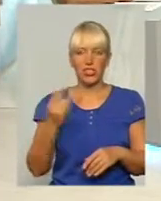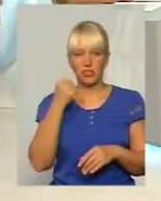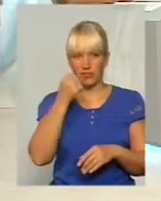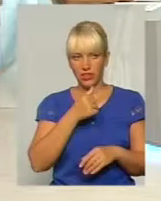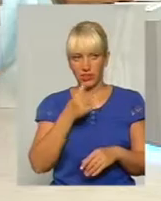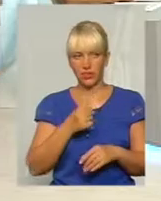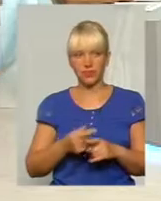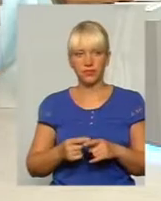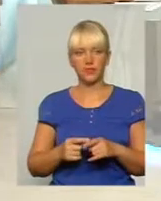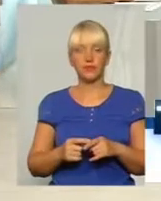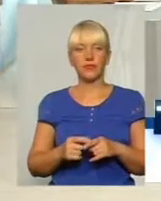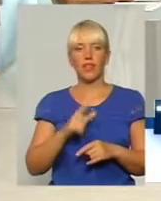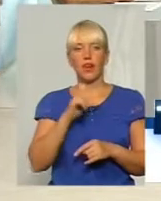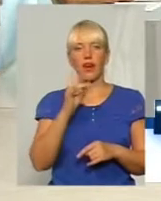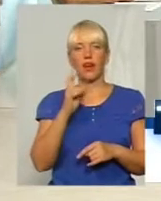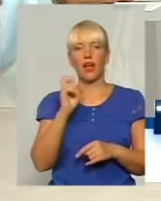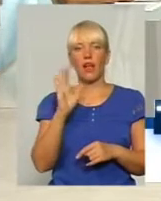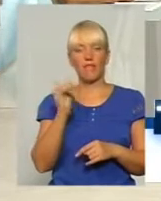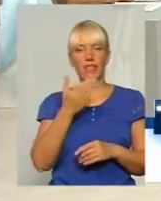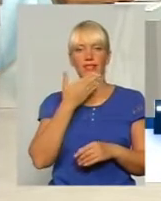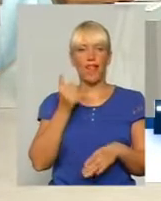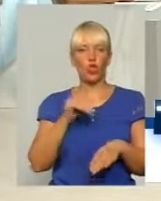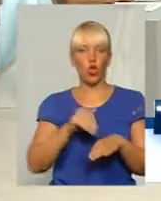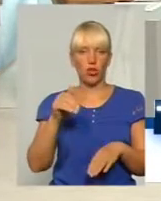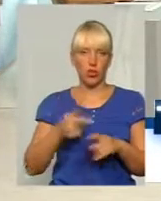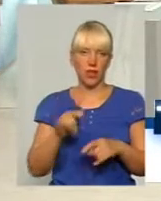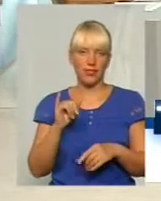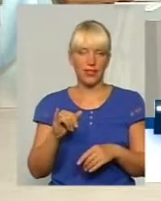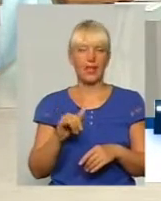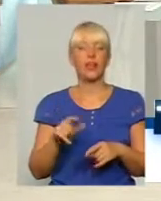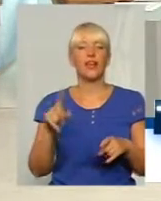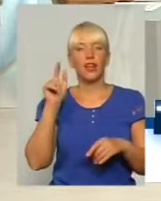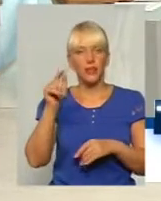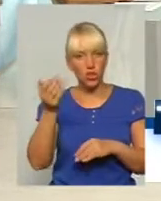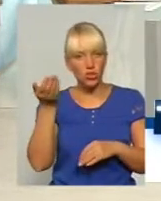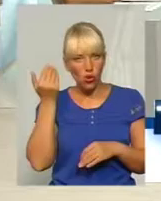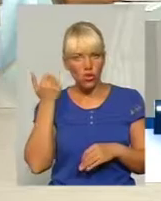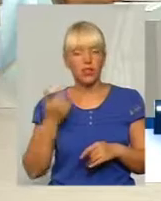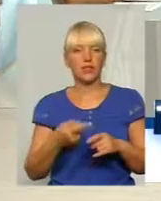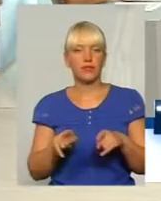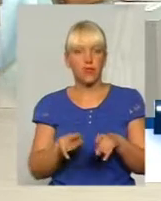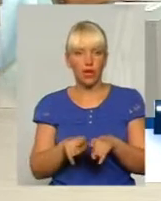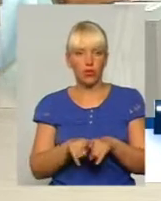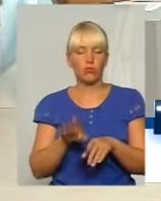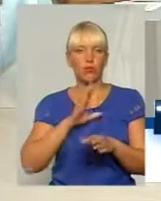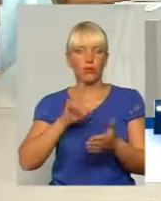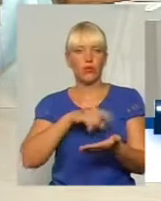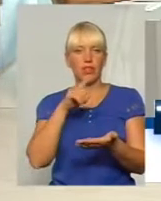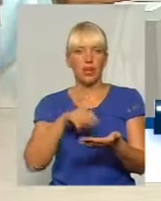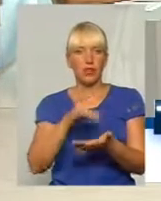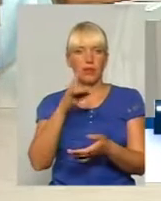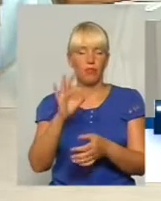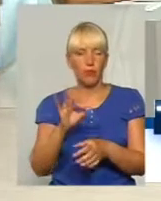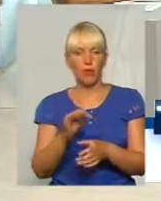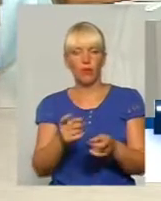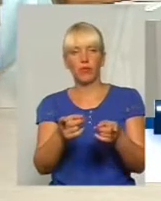ради недоторканість. ми бихаркаві недоторканими. Але тоді також, коли ставили питання про притягнення до